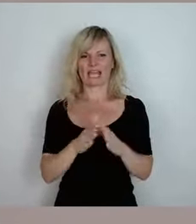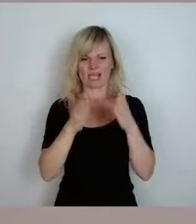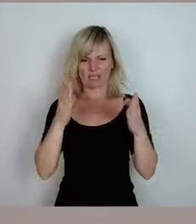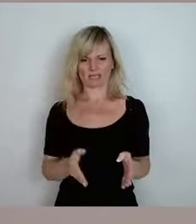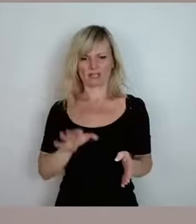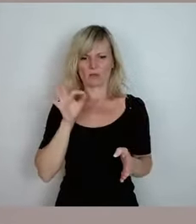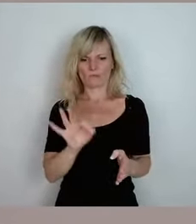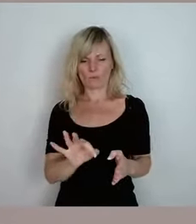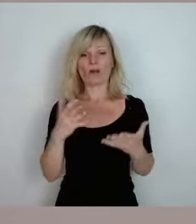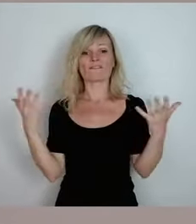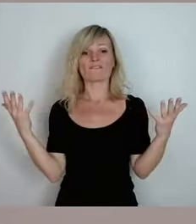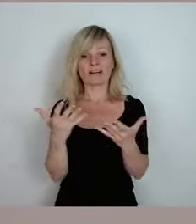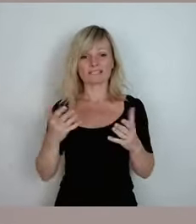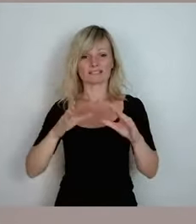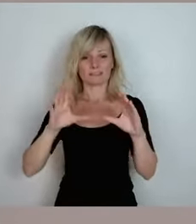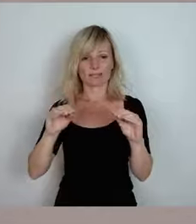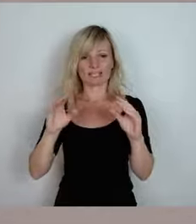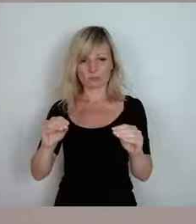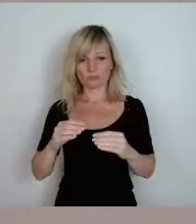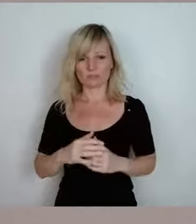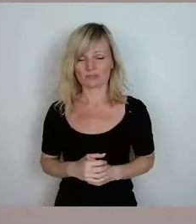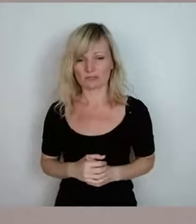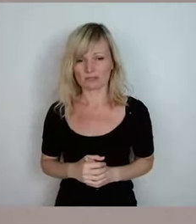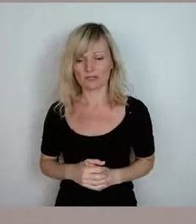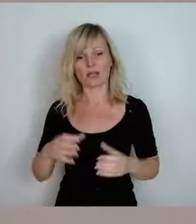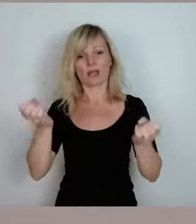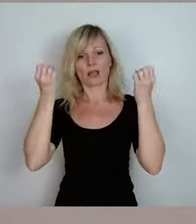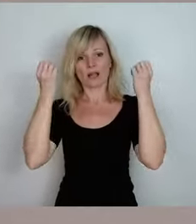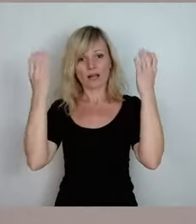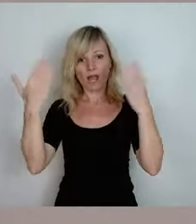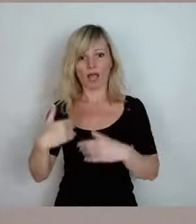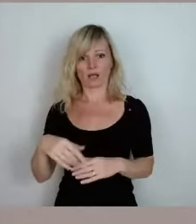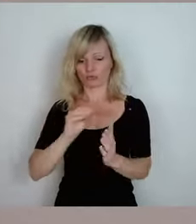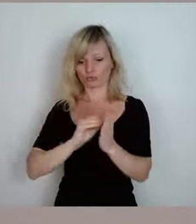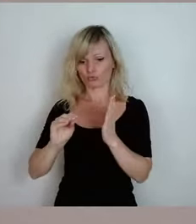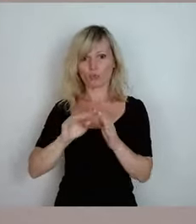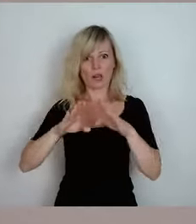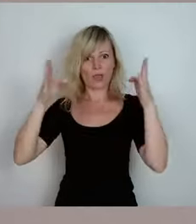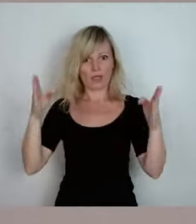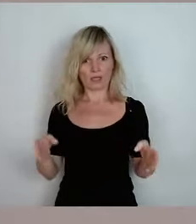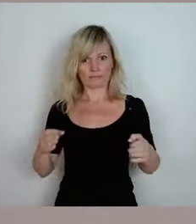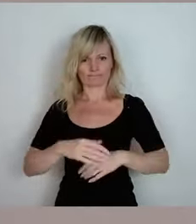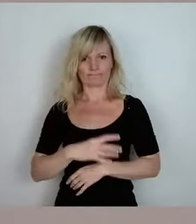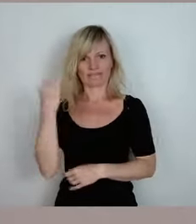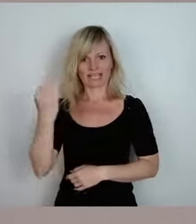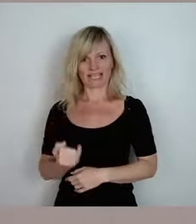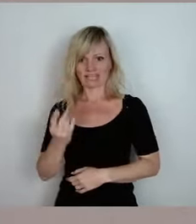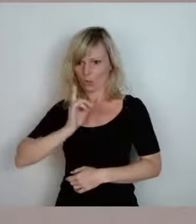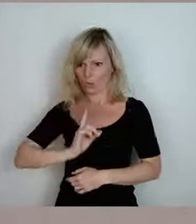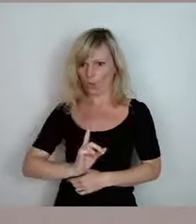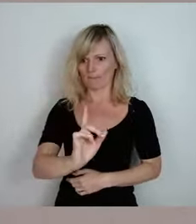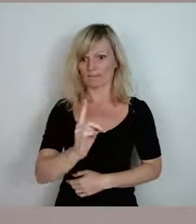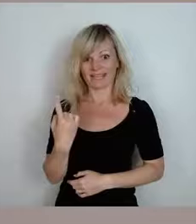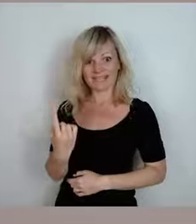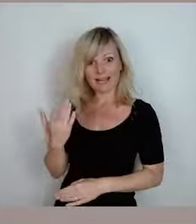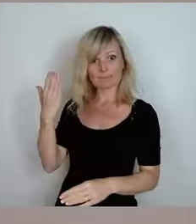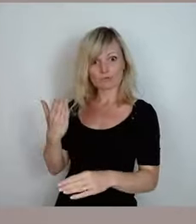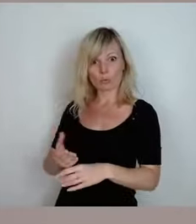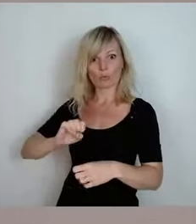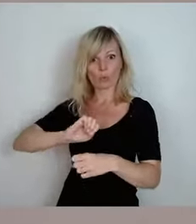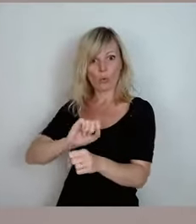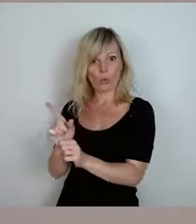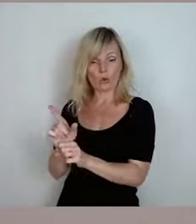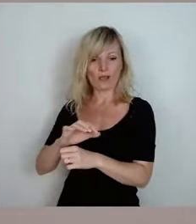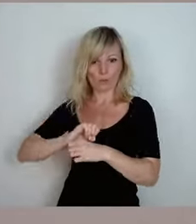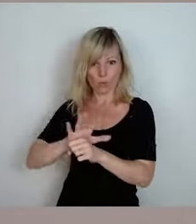Es ist doch klar, dass wenn ein Kind in der Schule ist, was Corona hat, dass das nicht in dieser Klasse sitzen bleiben